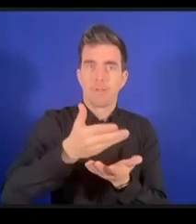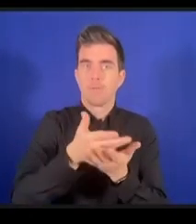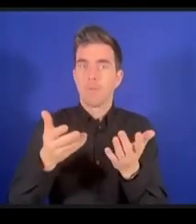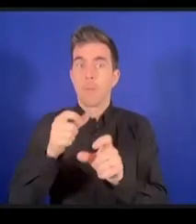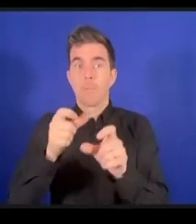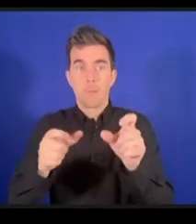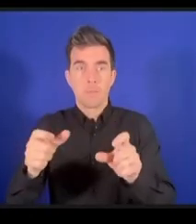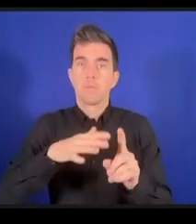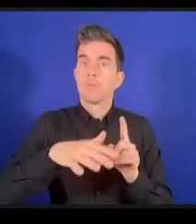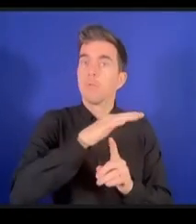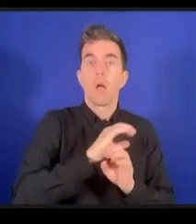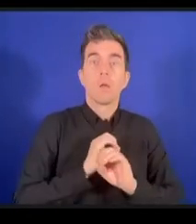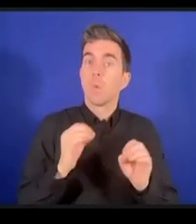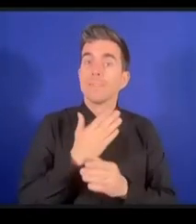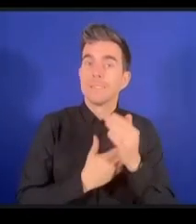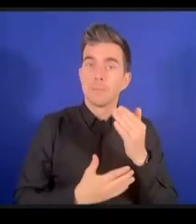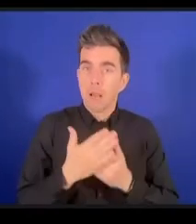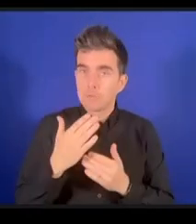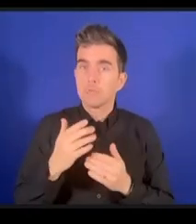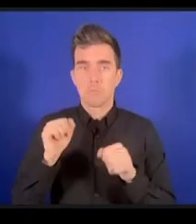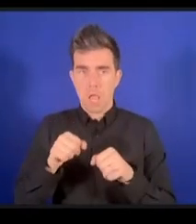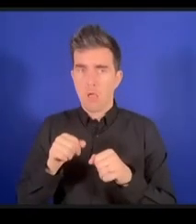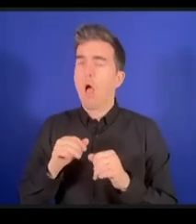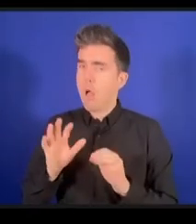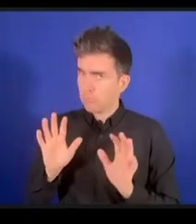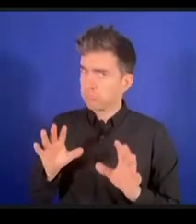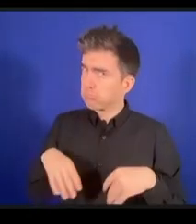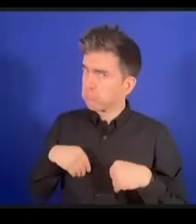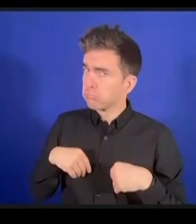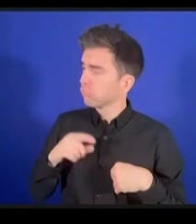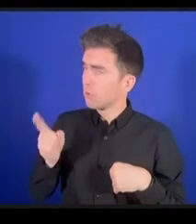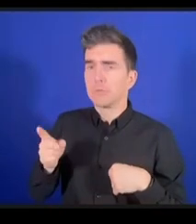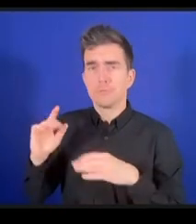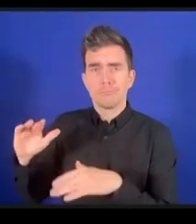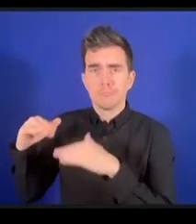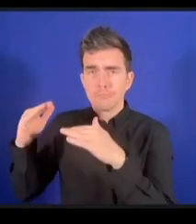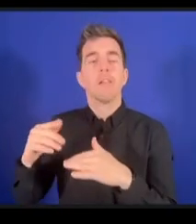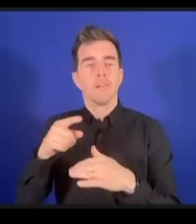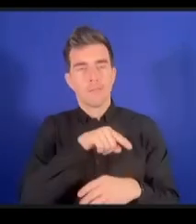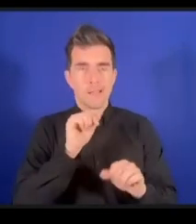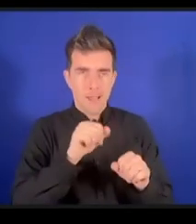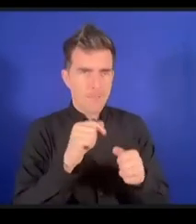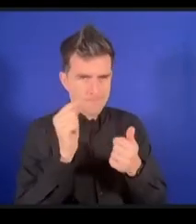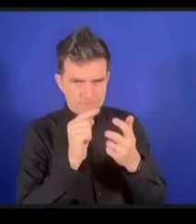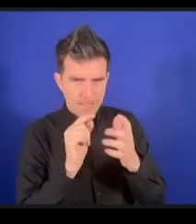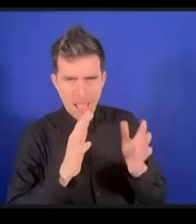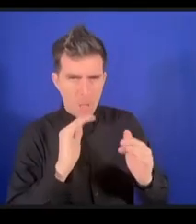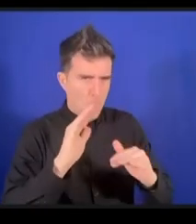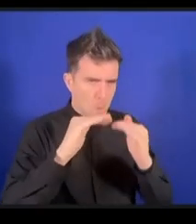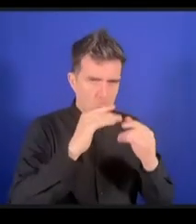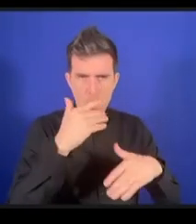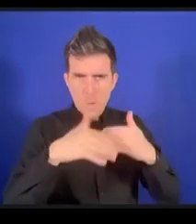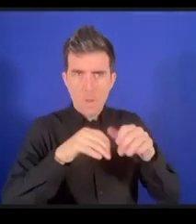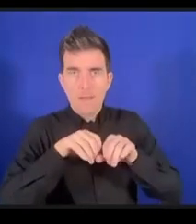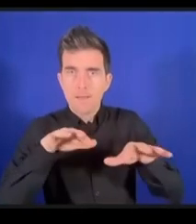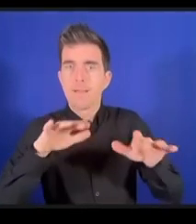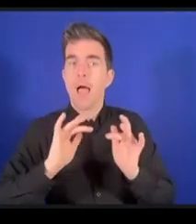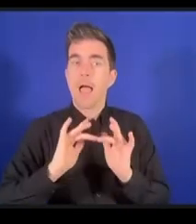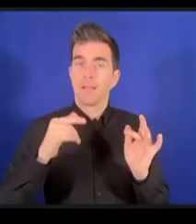impacts de la présence de ces technologies lorsqu'elles sont accessibles et si elles ne sont pas accessibles